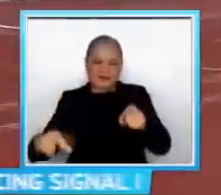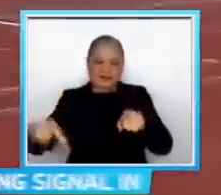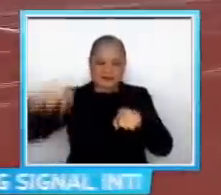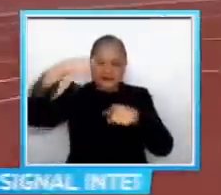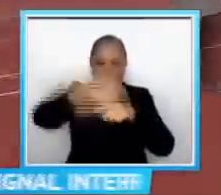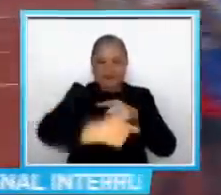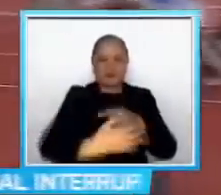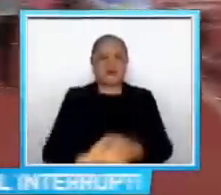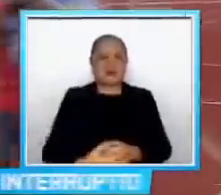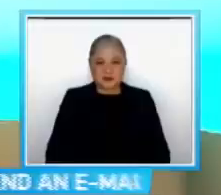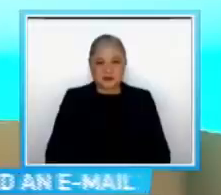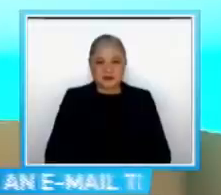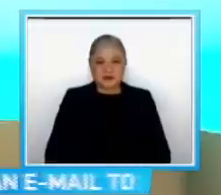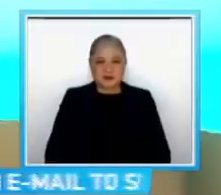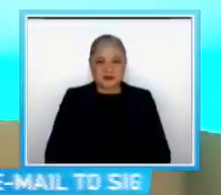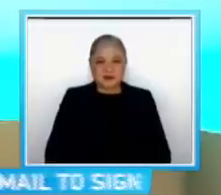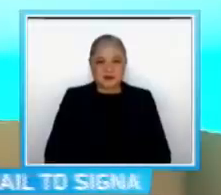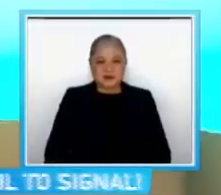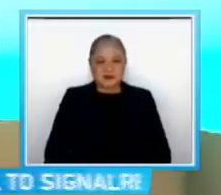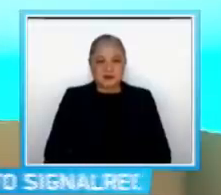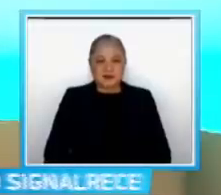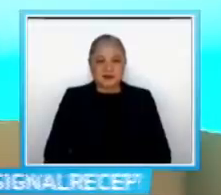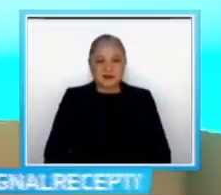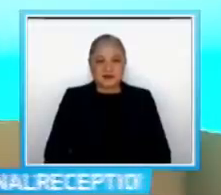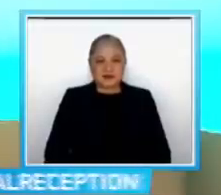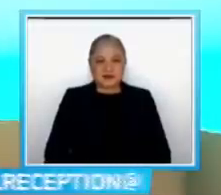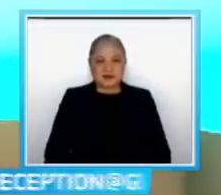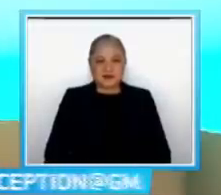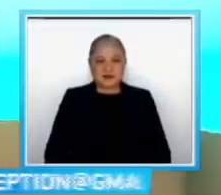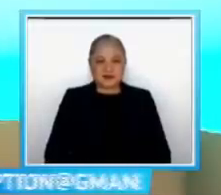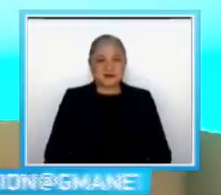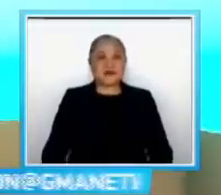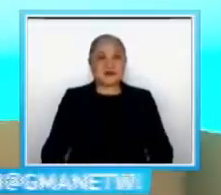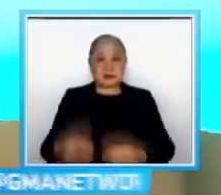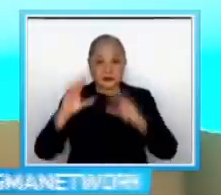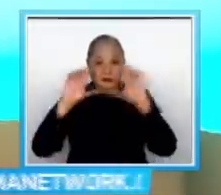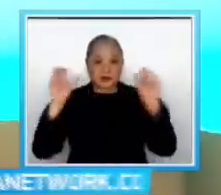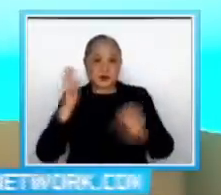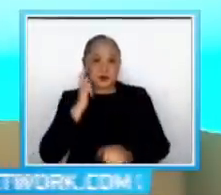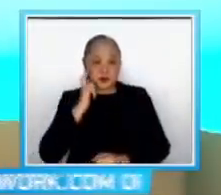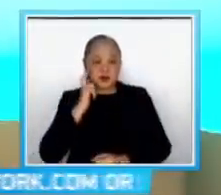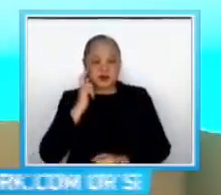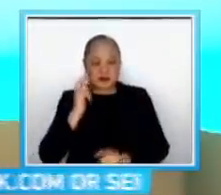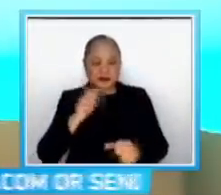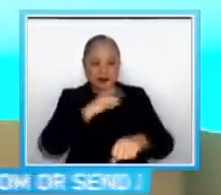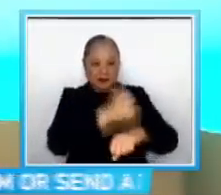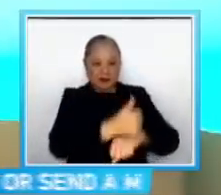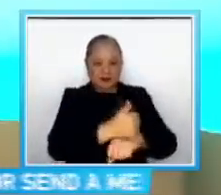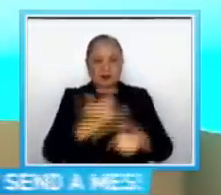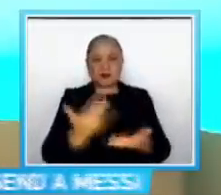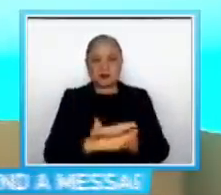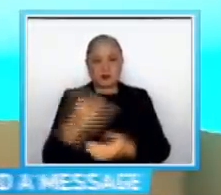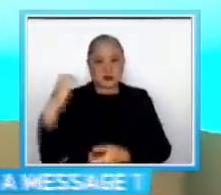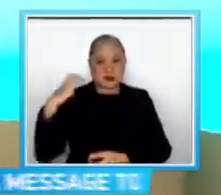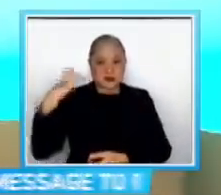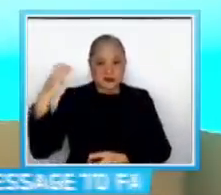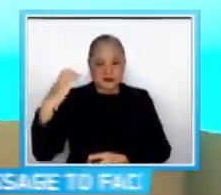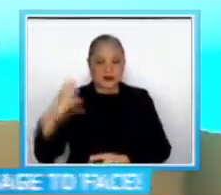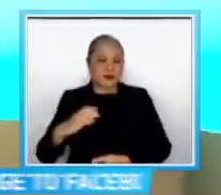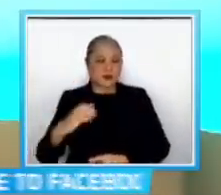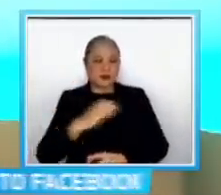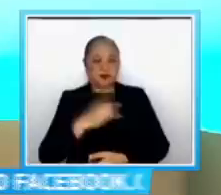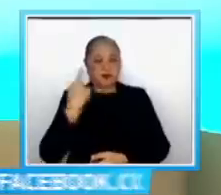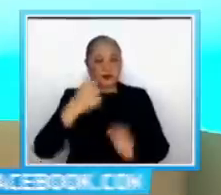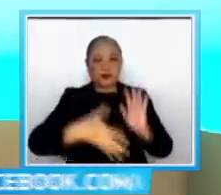listahan ng PATAFA Nagtalaga na si Pangulong Duterte ng bagong chairman at mga commissioner ng COMELEC Ang